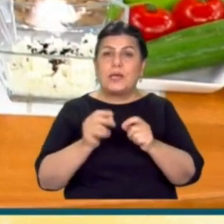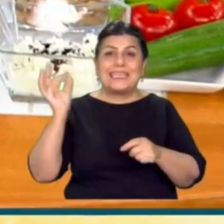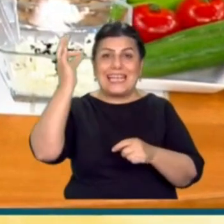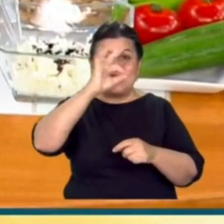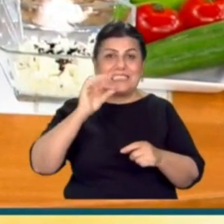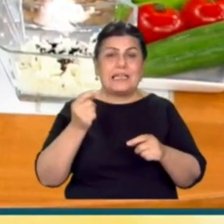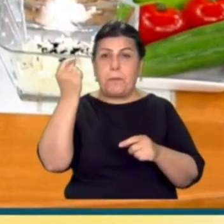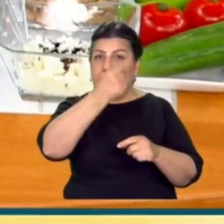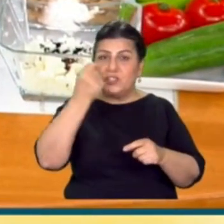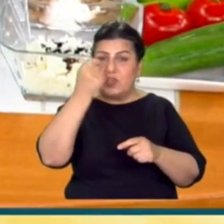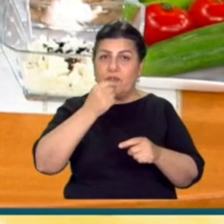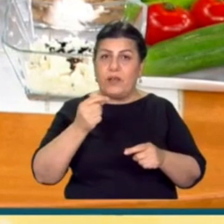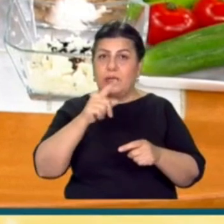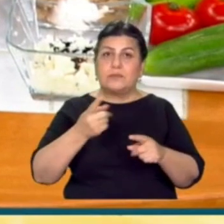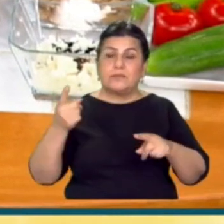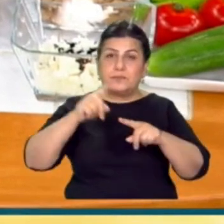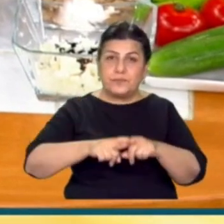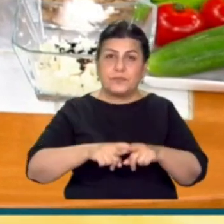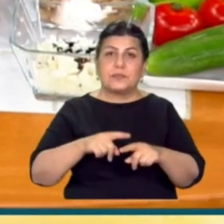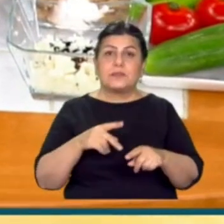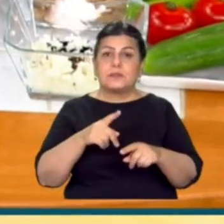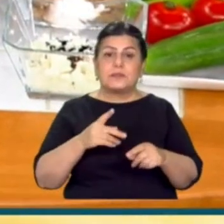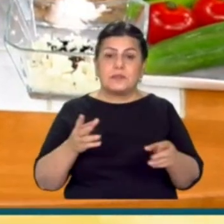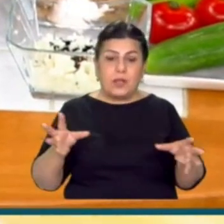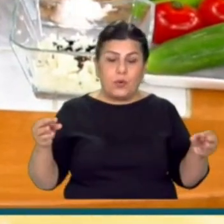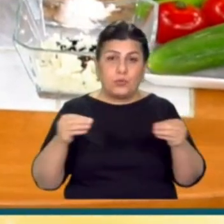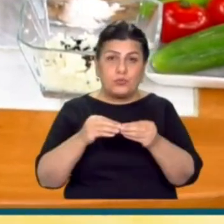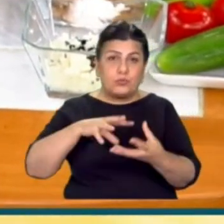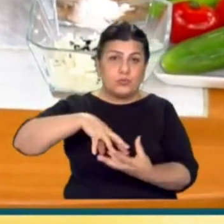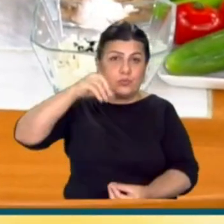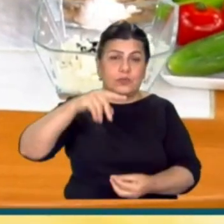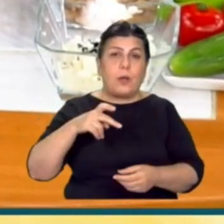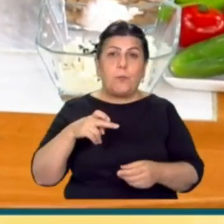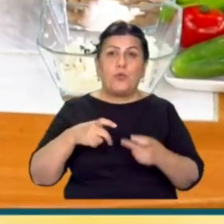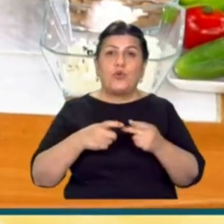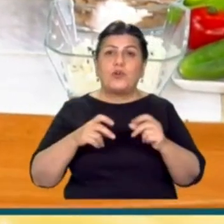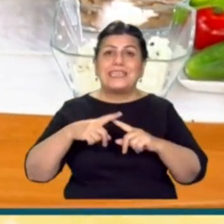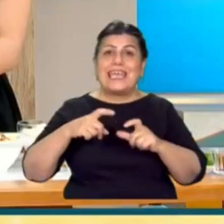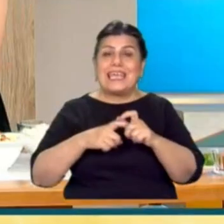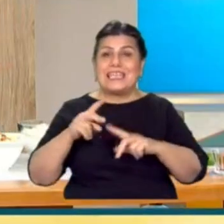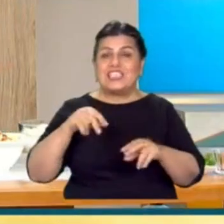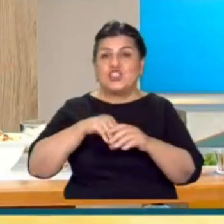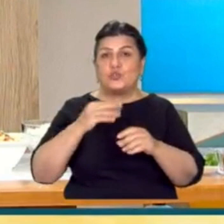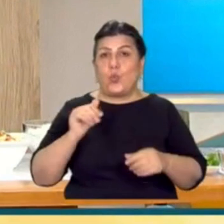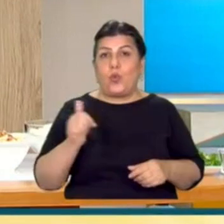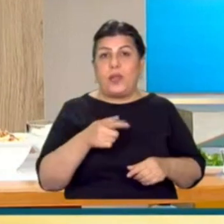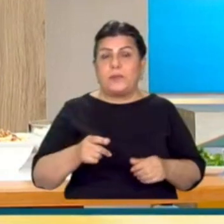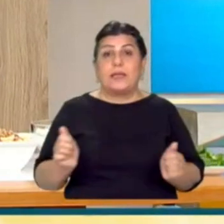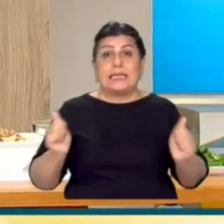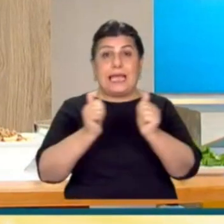mercimek ilave ettik. Bu tahılların ve kuru baklagillerin kombinasyonu hem bitkisel protein açısından da çok kıymetli. Yanında da